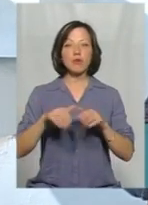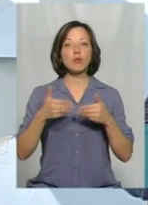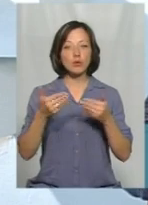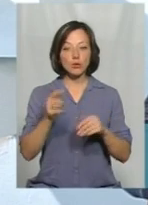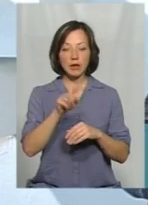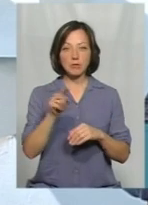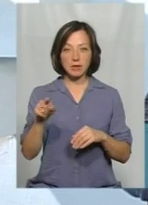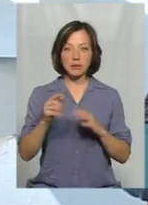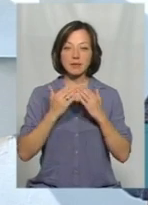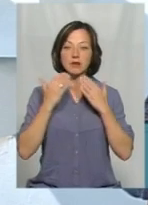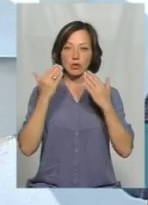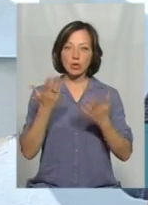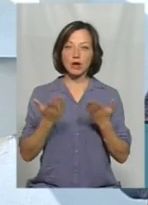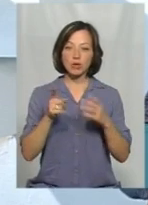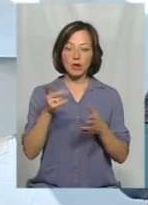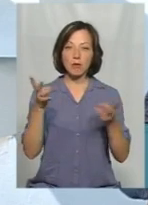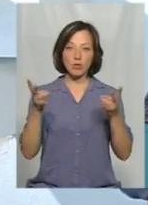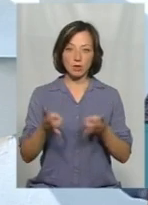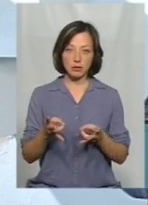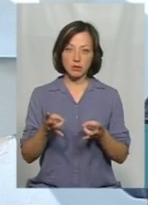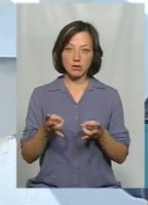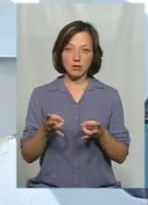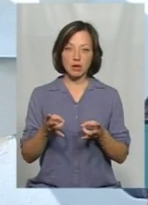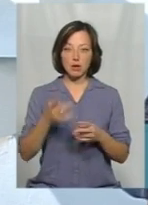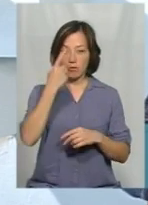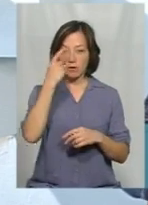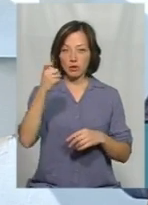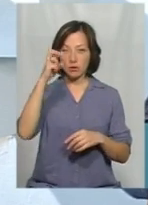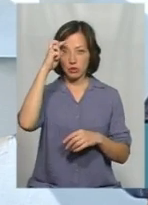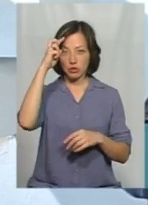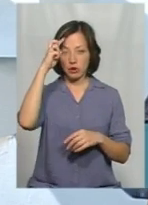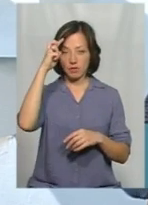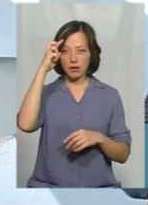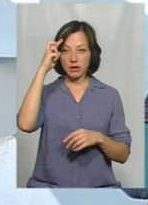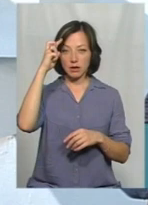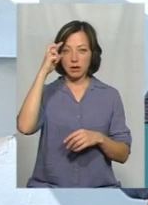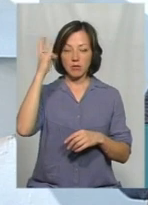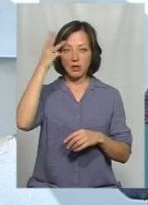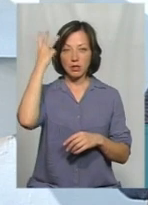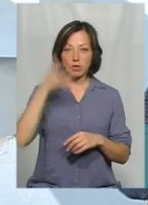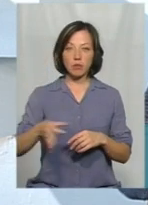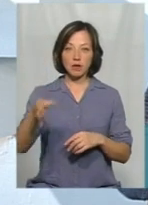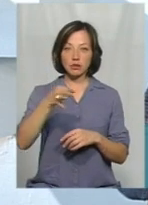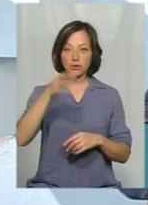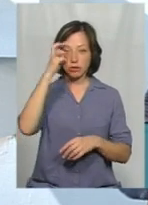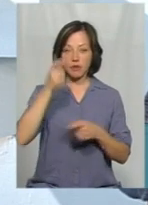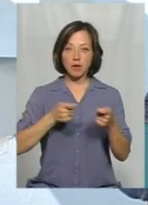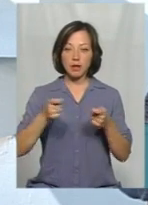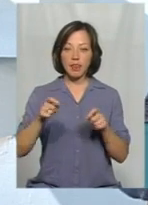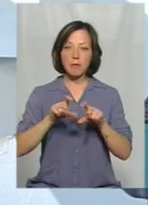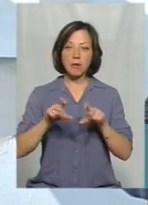їм звернутися, якщо їм є потреба, повідомити Хмельницьку обласну державну адміністрацію,